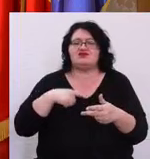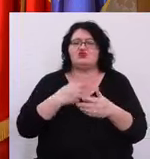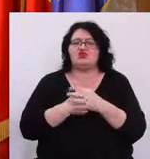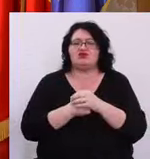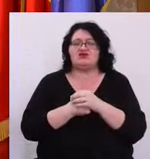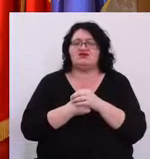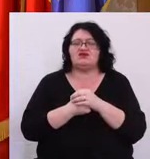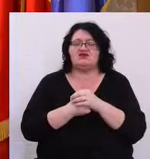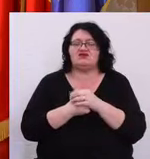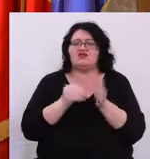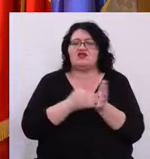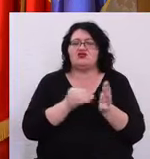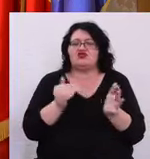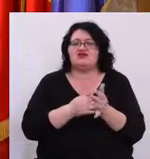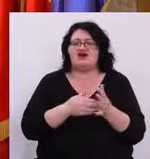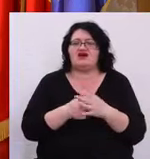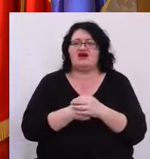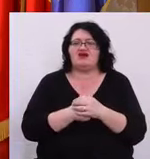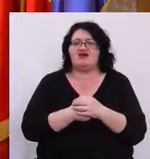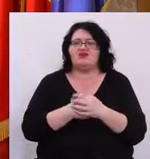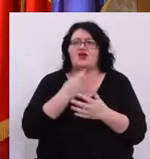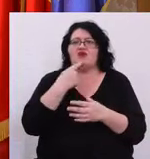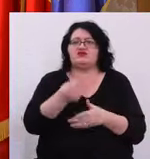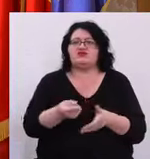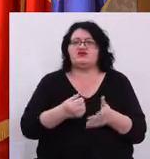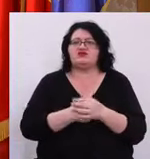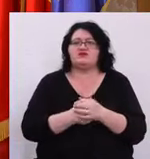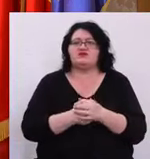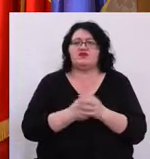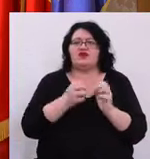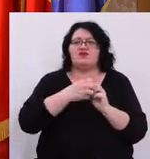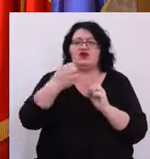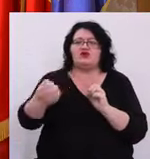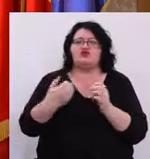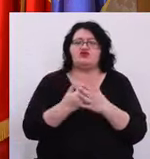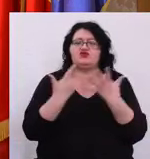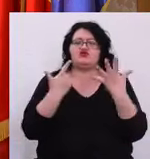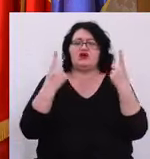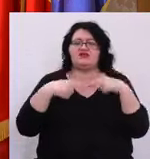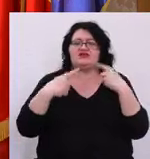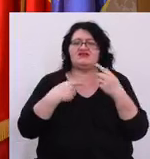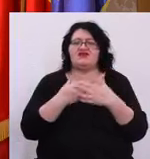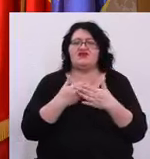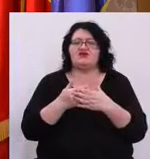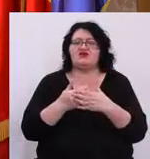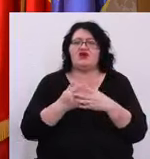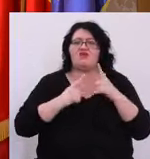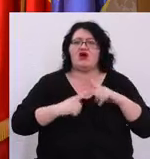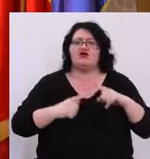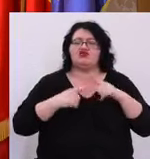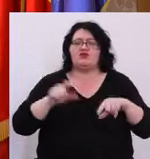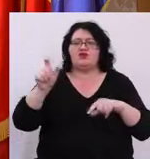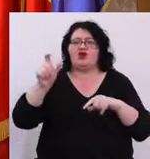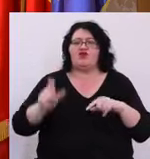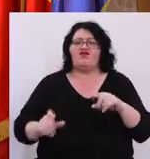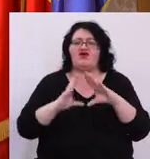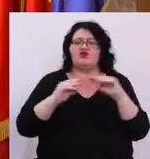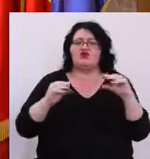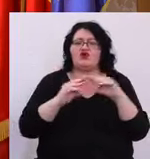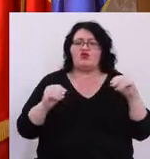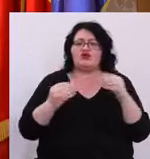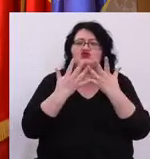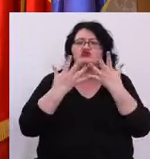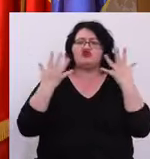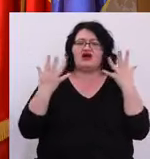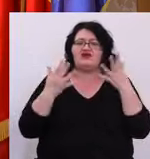necesare Am spus, prelungim doar pentru șapte zile Tocmai pentru că mă aștept ca Guvernul României Să